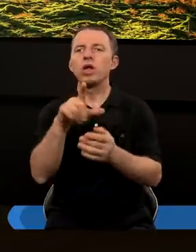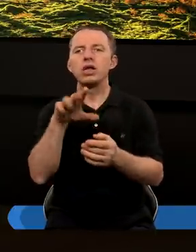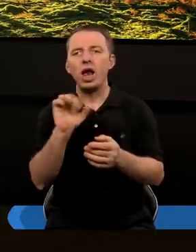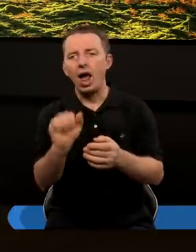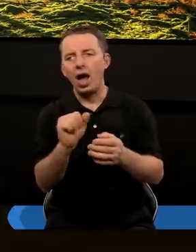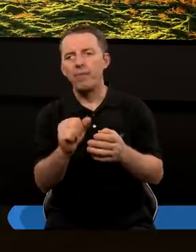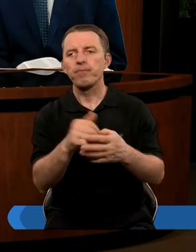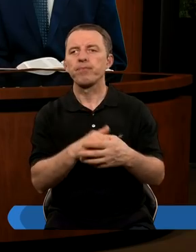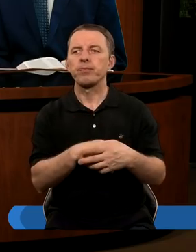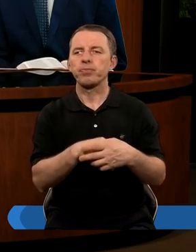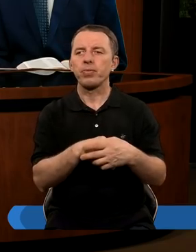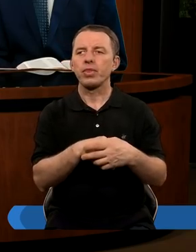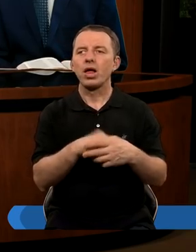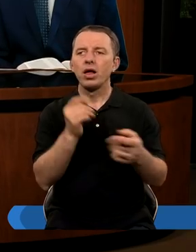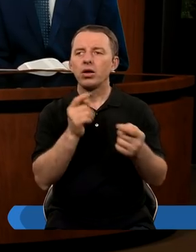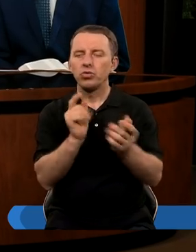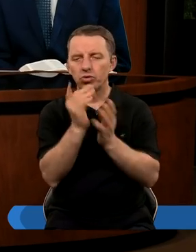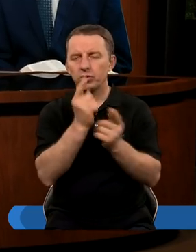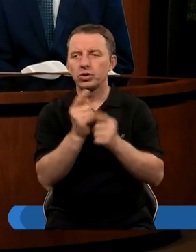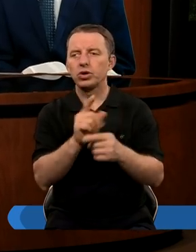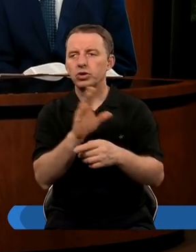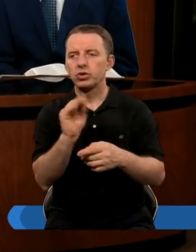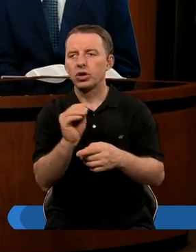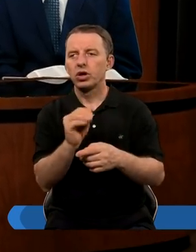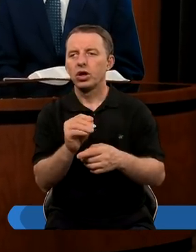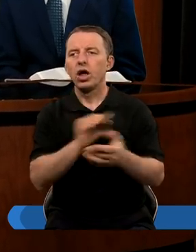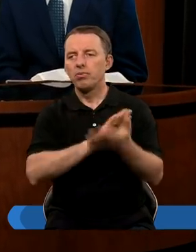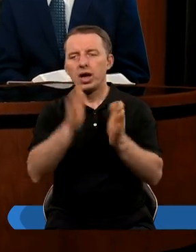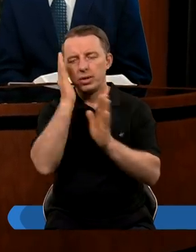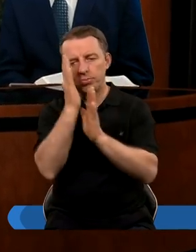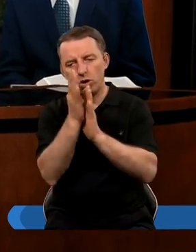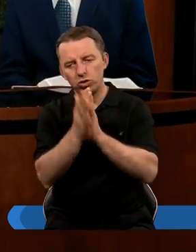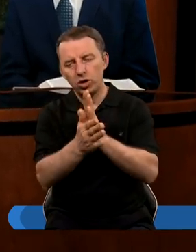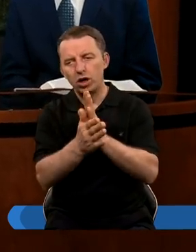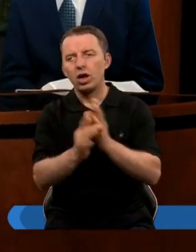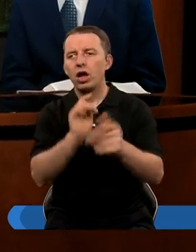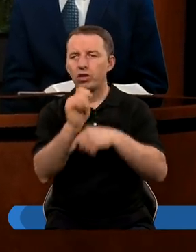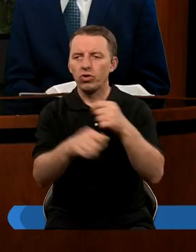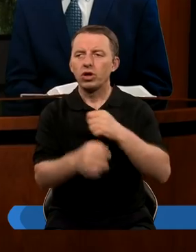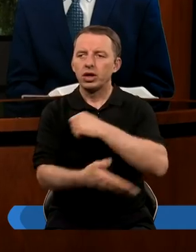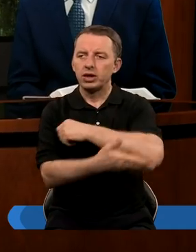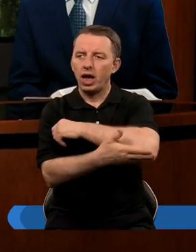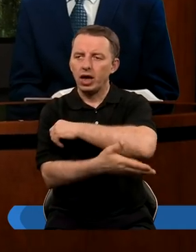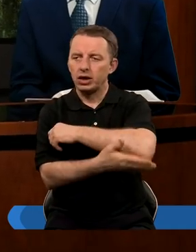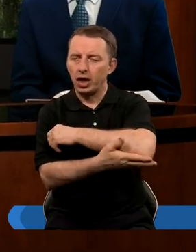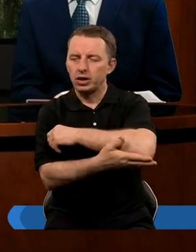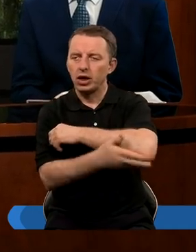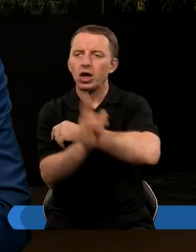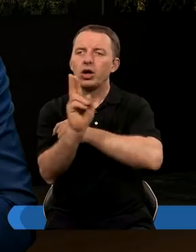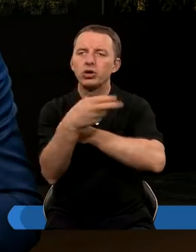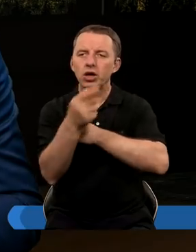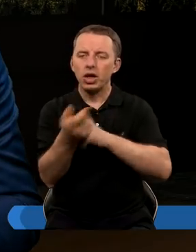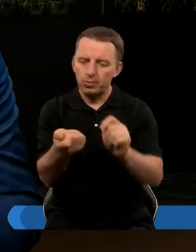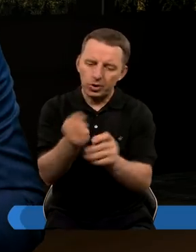Daniela? Ja myślę, że jest bezpośredni związek, bo w zasadzie, kiedy